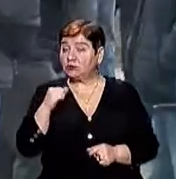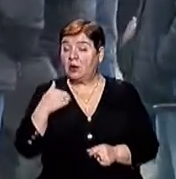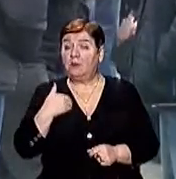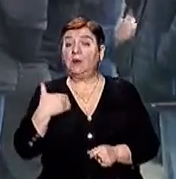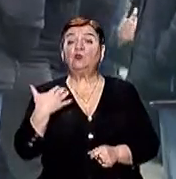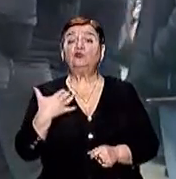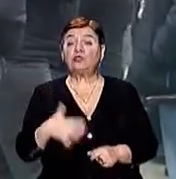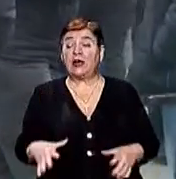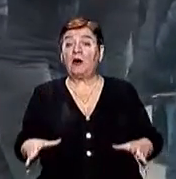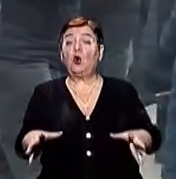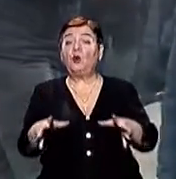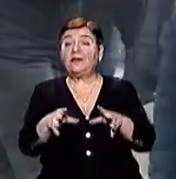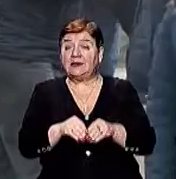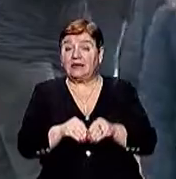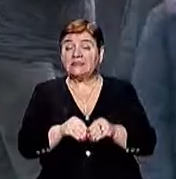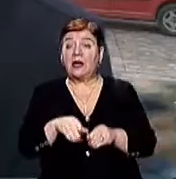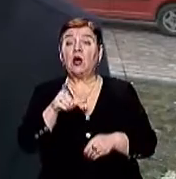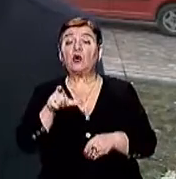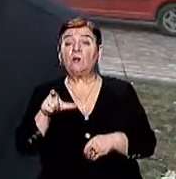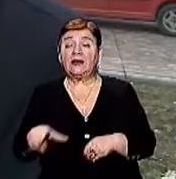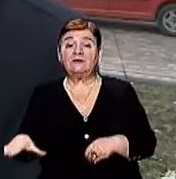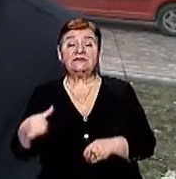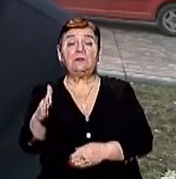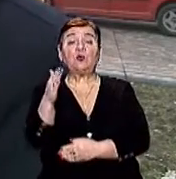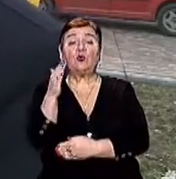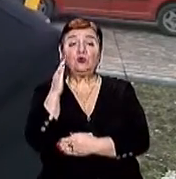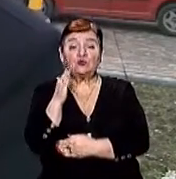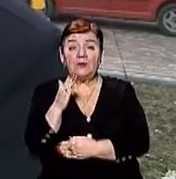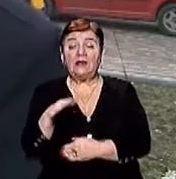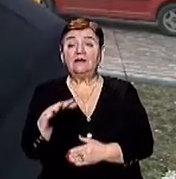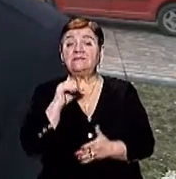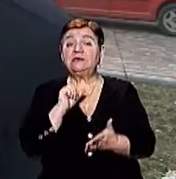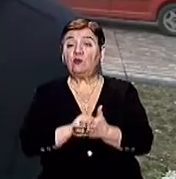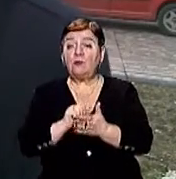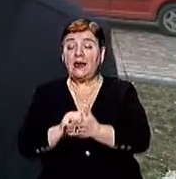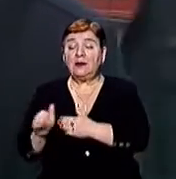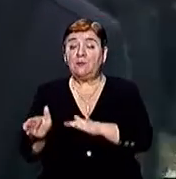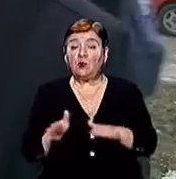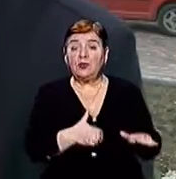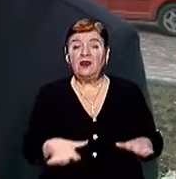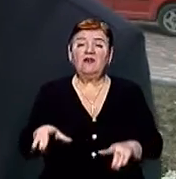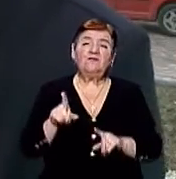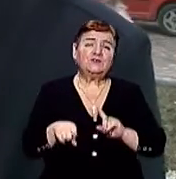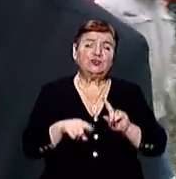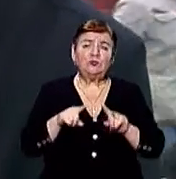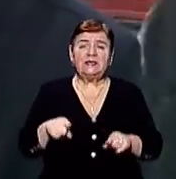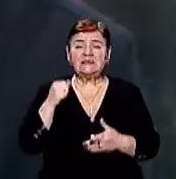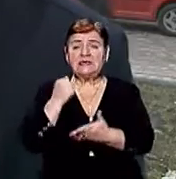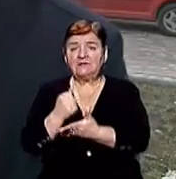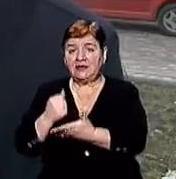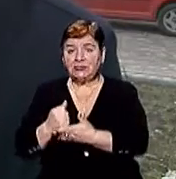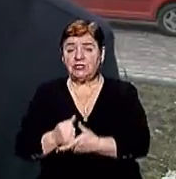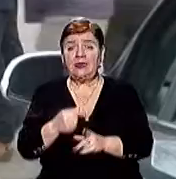'єдналися, Бодевля-Біловарці, вже сформувана громада Всі проголосували, весь цік документів пройдений Всюди затвердження позитивне